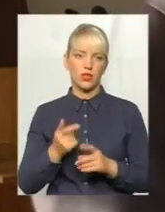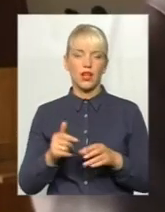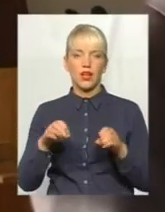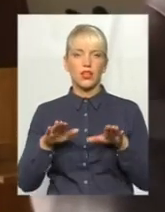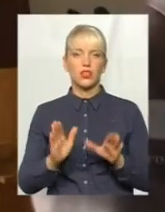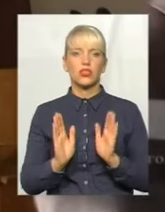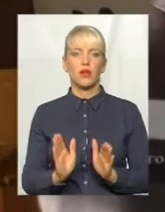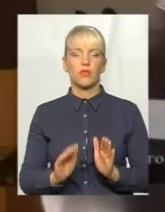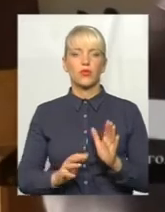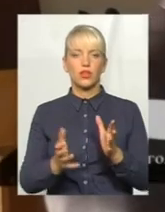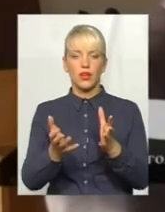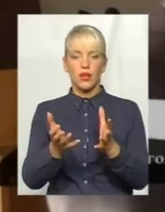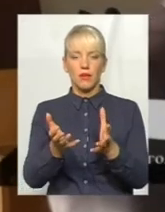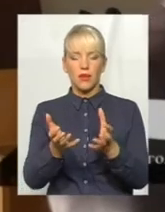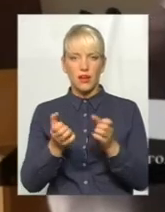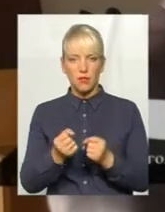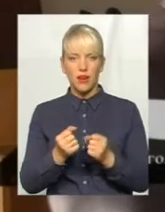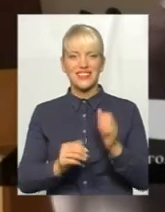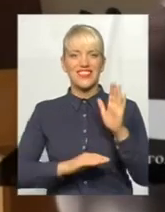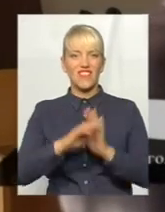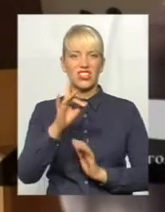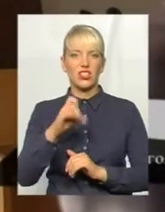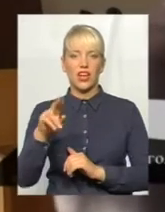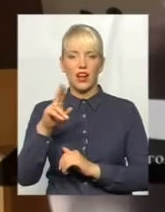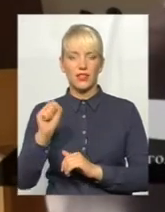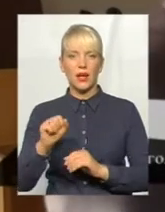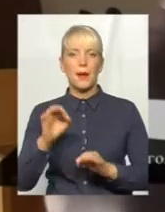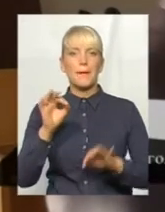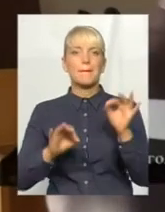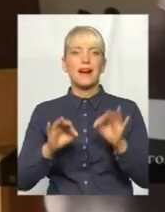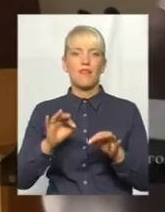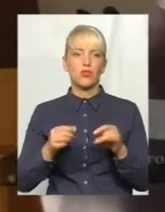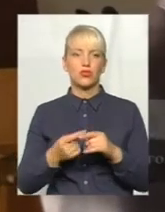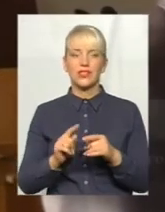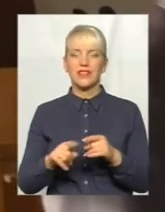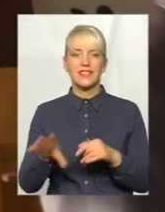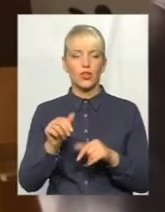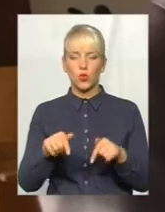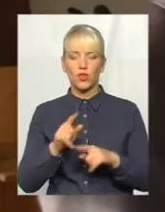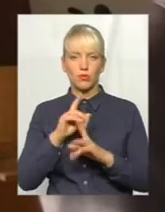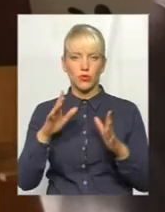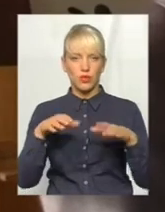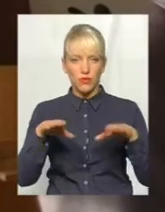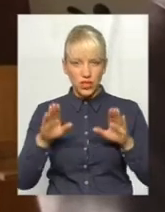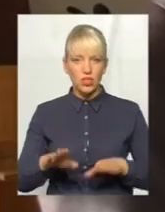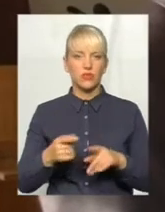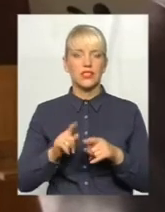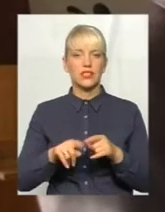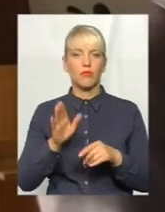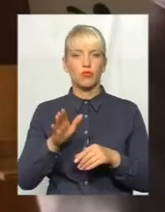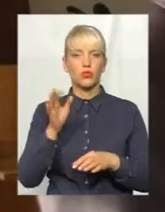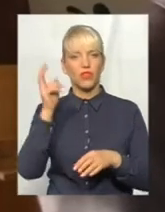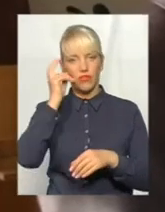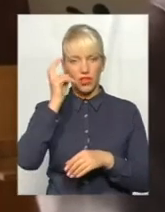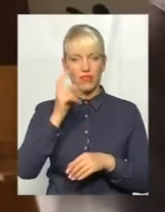прийматися вищою радою правосуддя відносно неї. Це в Городовському суді питання не буде вирішити. Ці документи знаходяться в Києві і стосовно неї буде